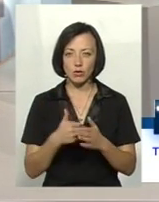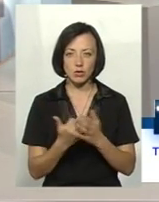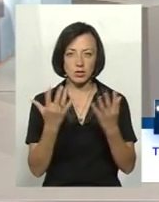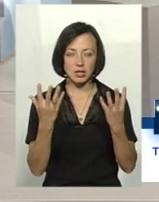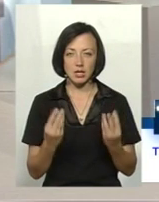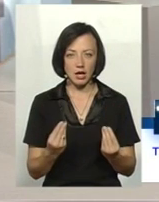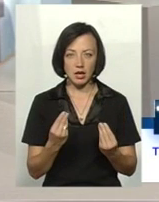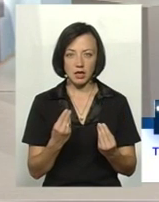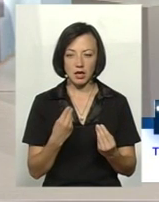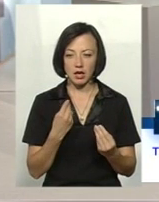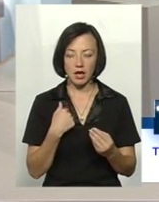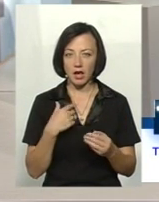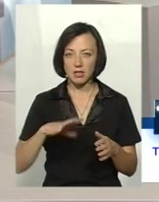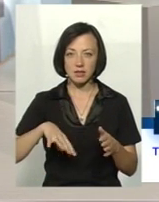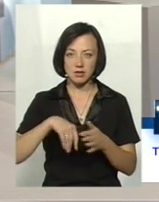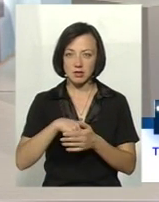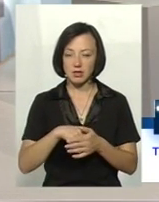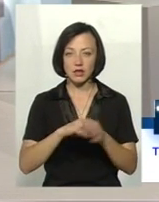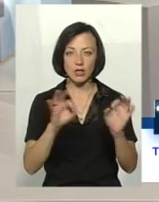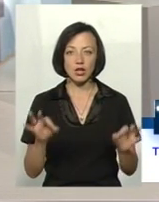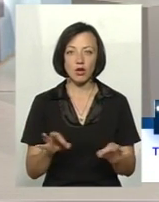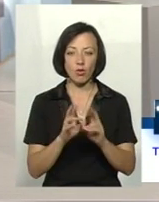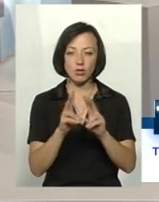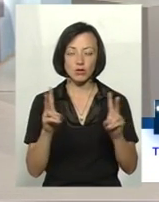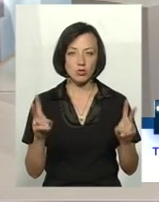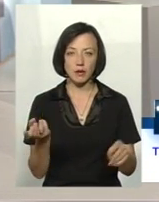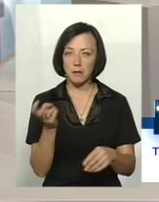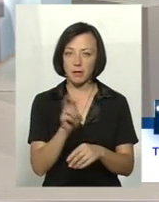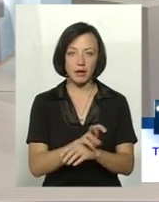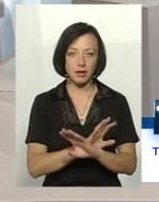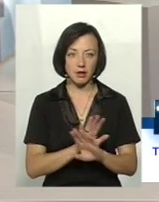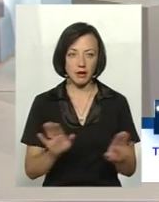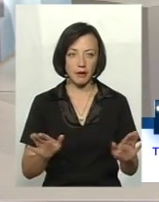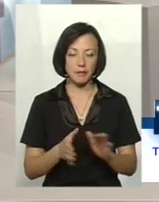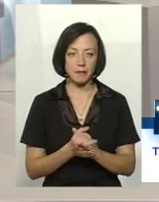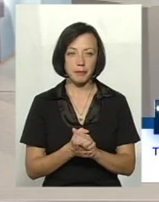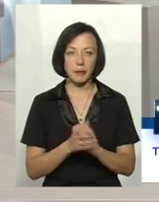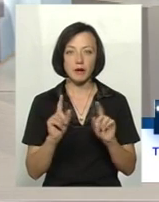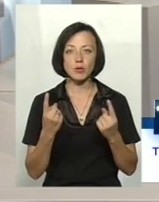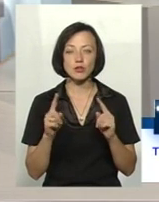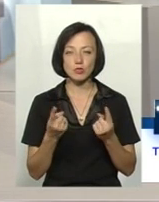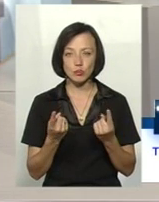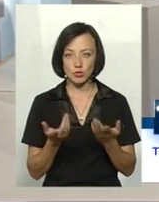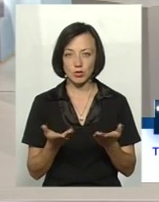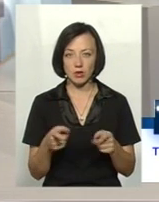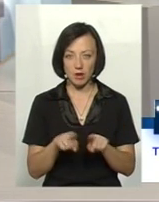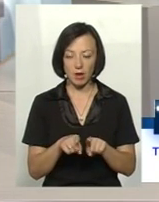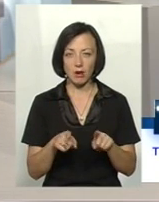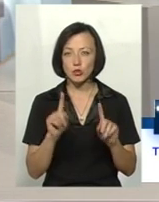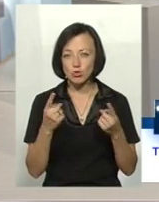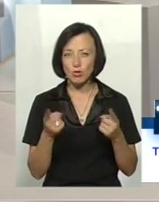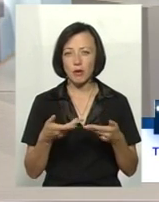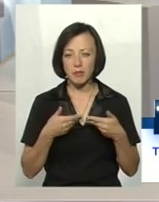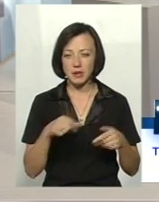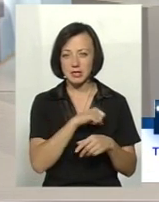день, якщо за свій щот не найму, то нікого, ніхто не прийде. Ну, почому? Ну, почому? Почому ми